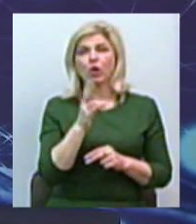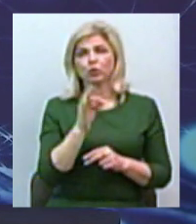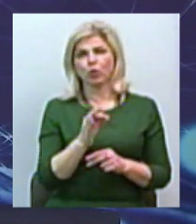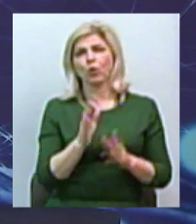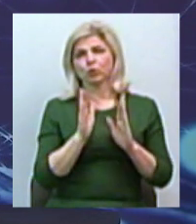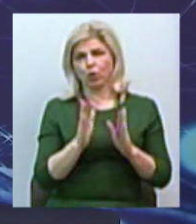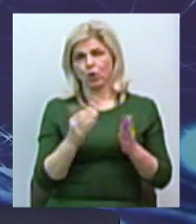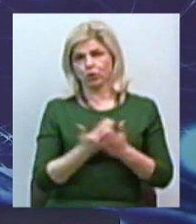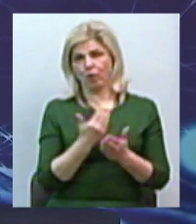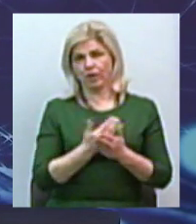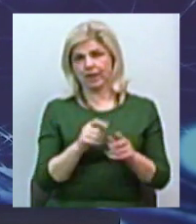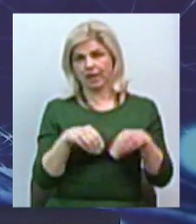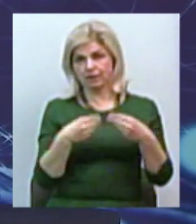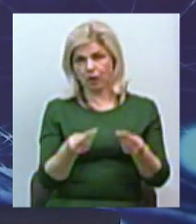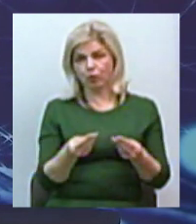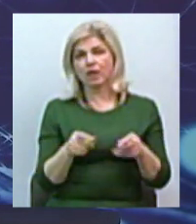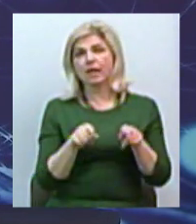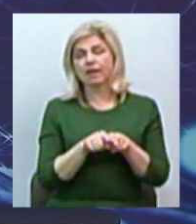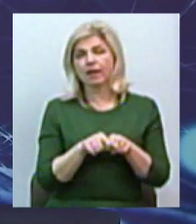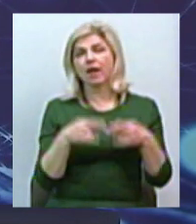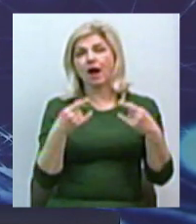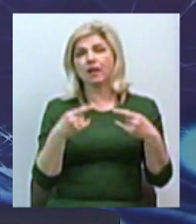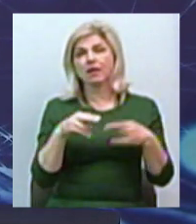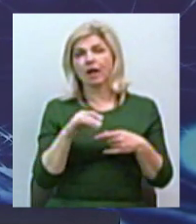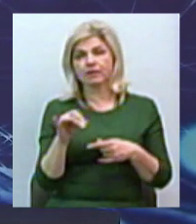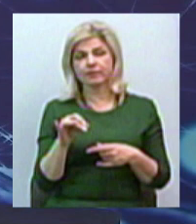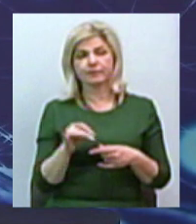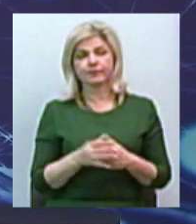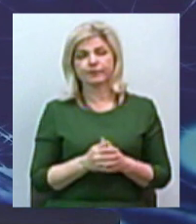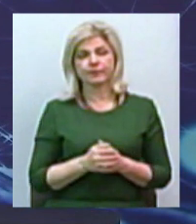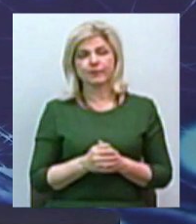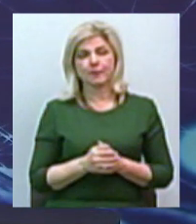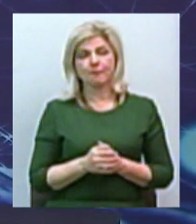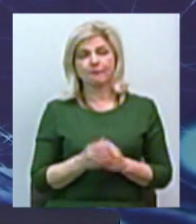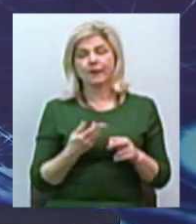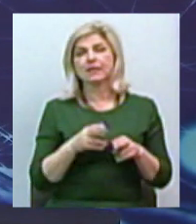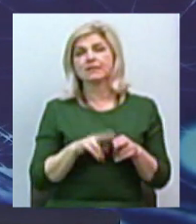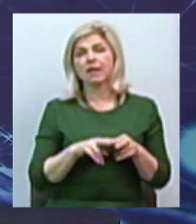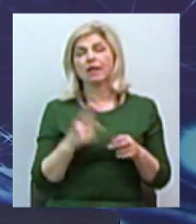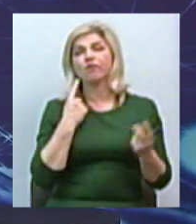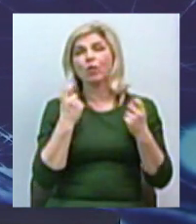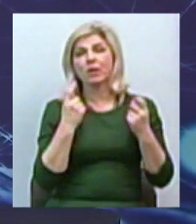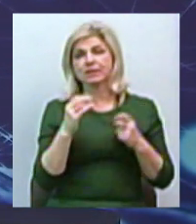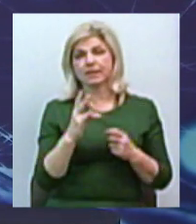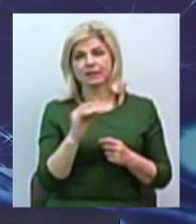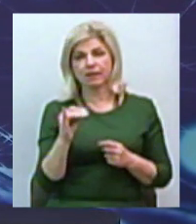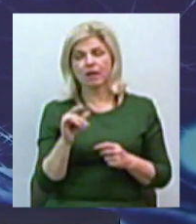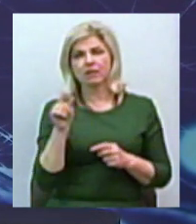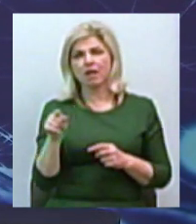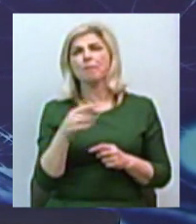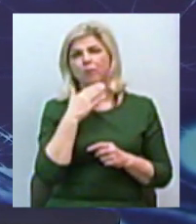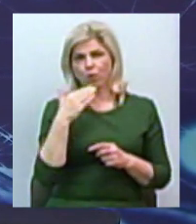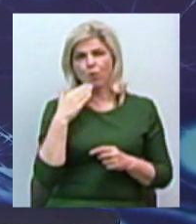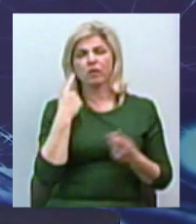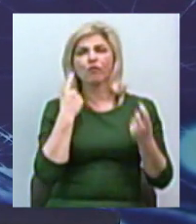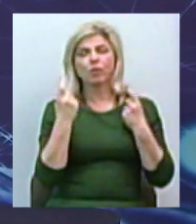подають. А такі канали, на які ми зійшли, це інформаційні. Йде потік інформації,